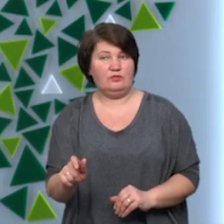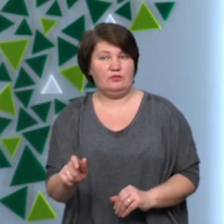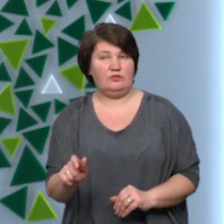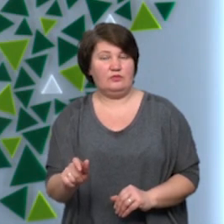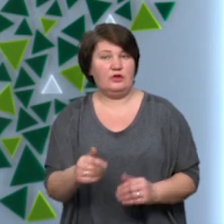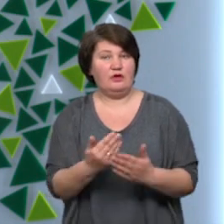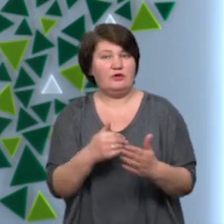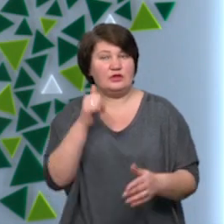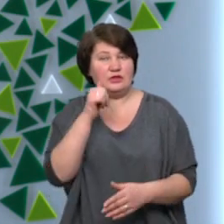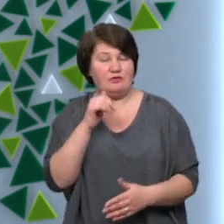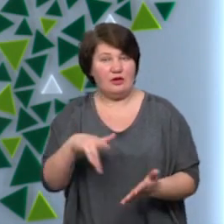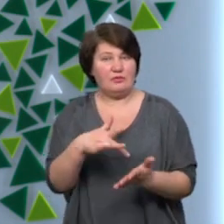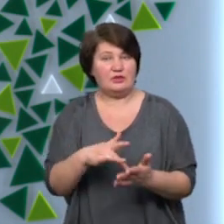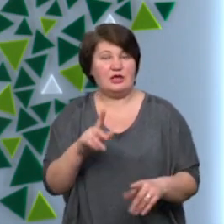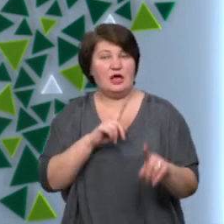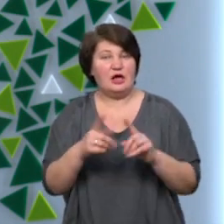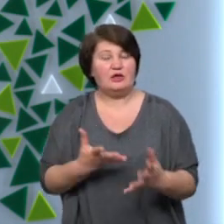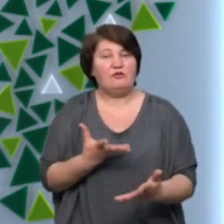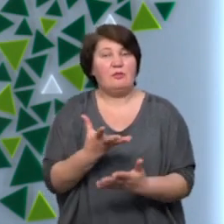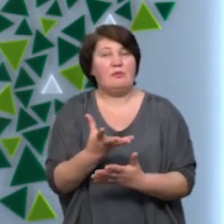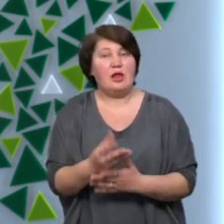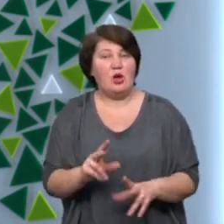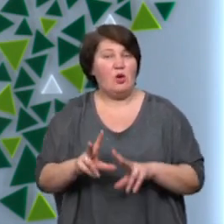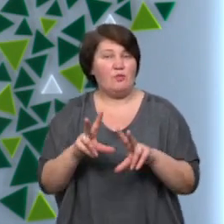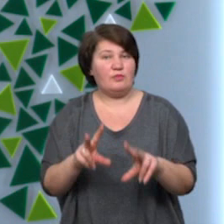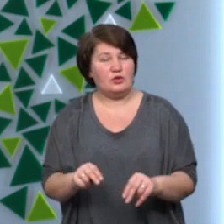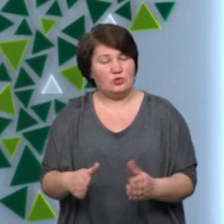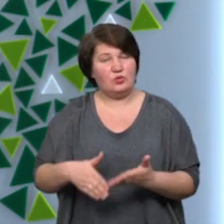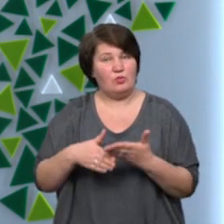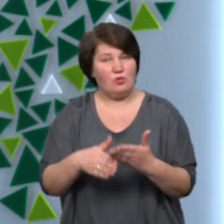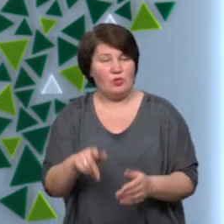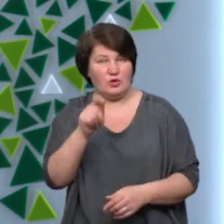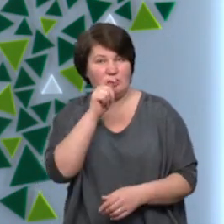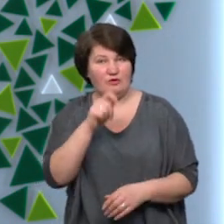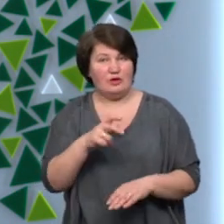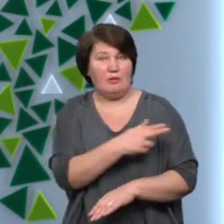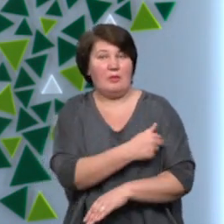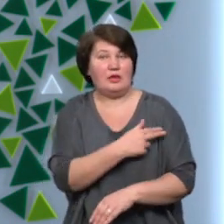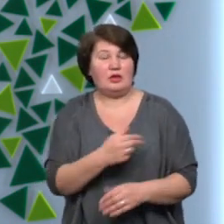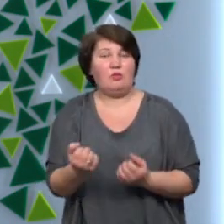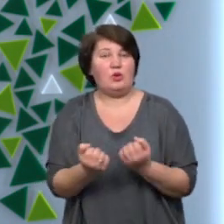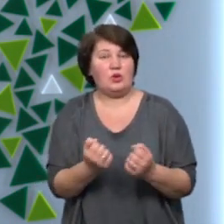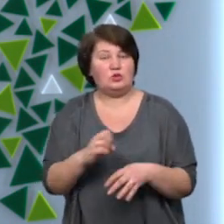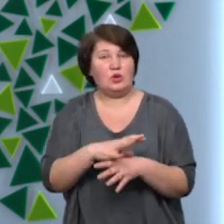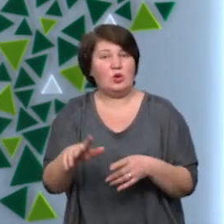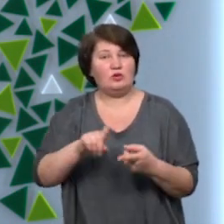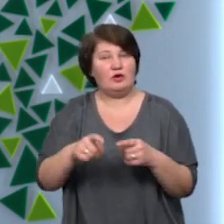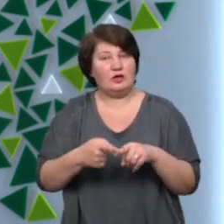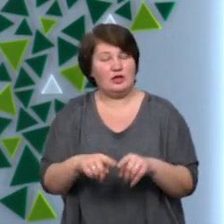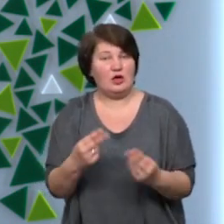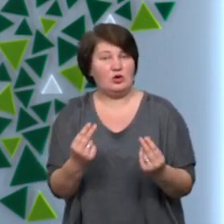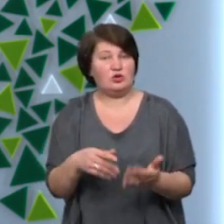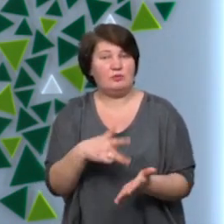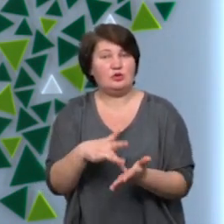Відзавтра міська рада Франківська виплачуватиме обіцяну матеріальну допомогу заквітень медикам, які боролися із коронавірусом. Це гроші із